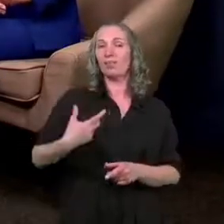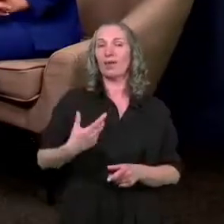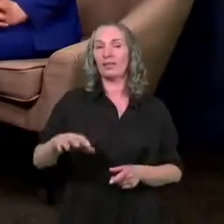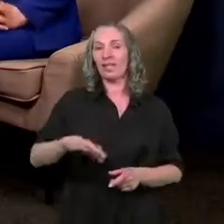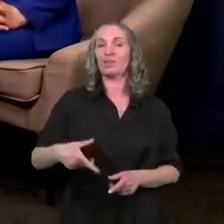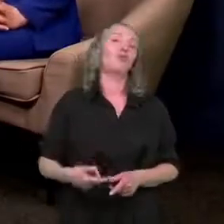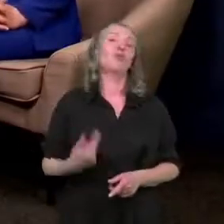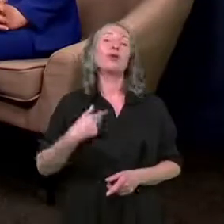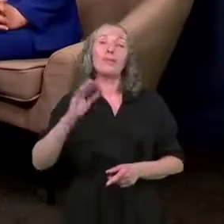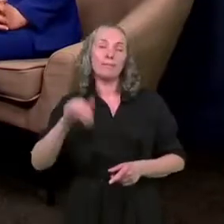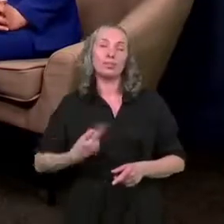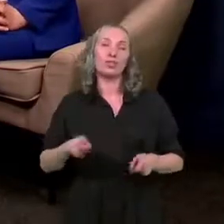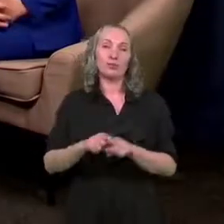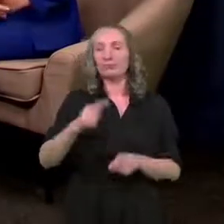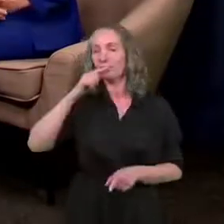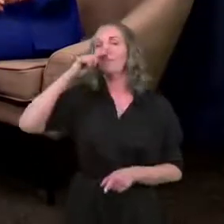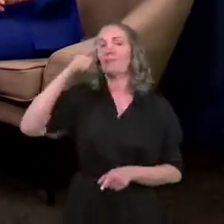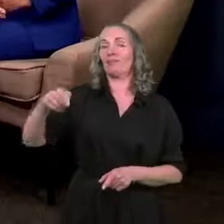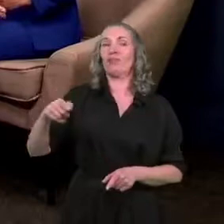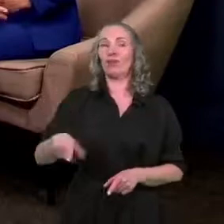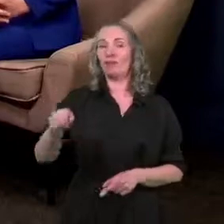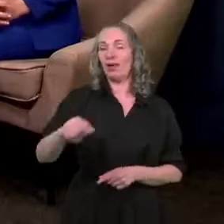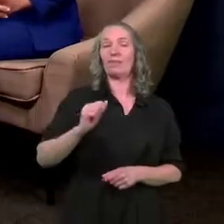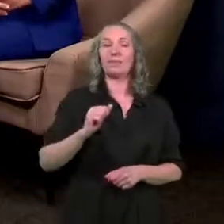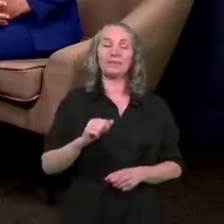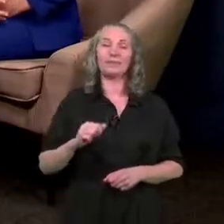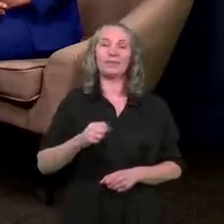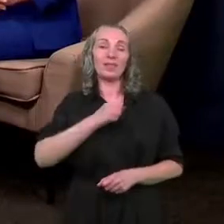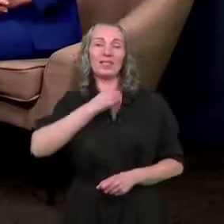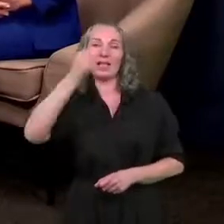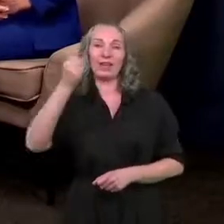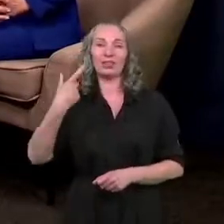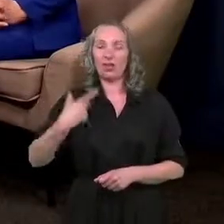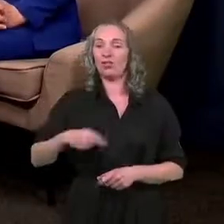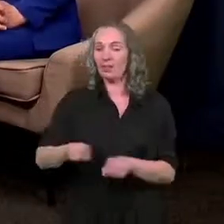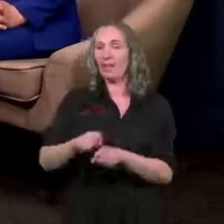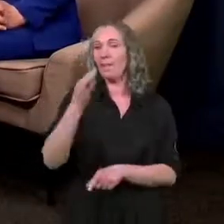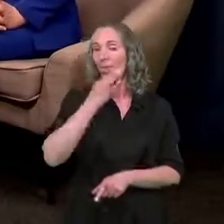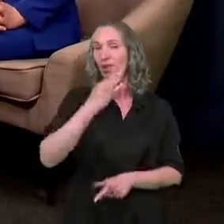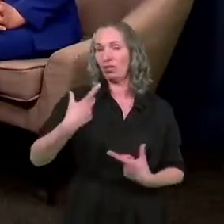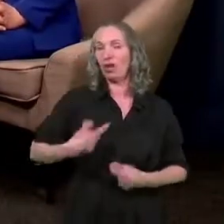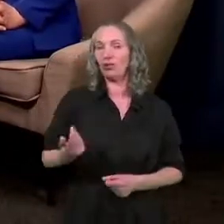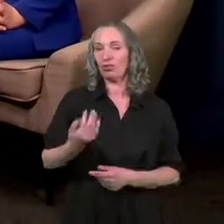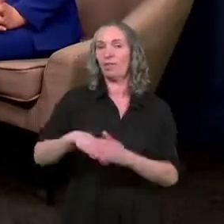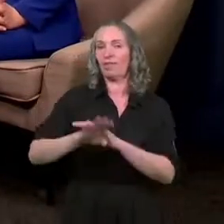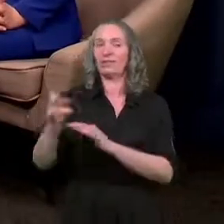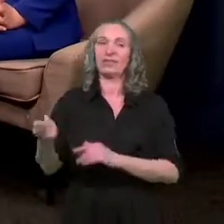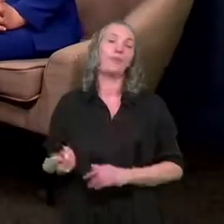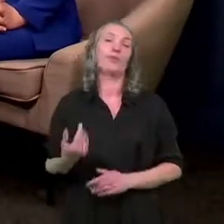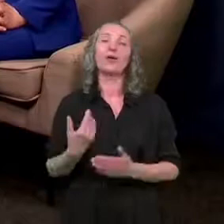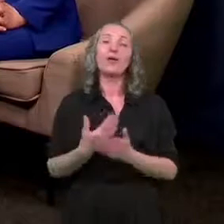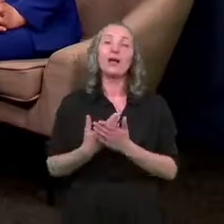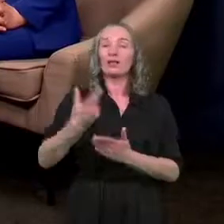Możemy się również nim poszczycić, bo przecież tam zarówno starsi, jak i młodzi ludzie występują i wiele